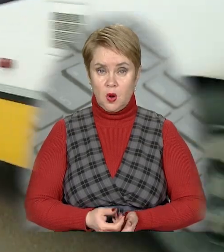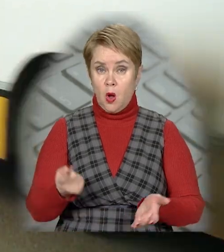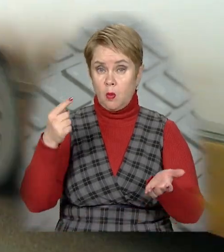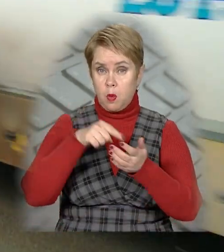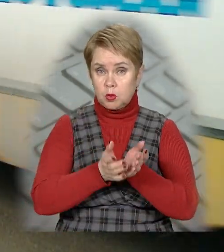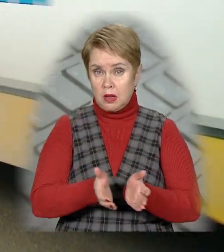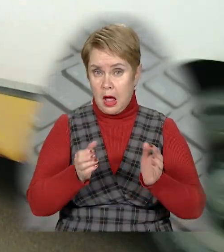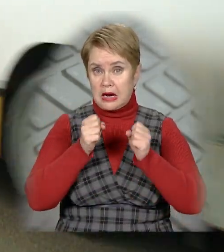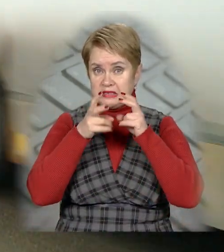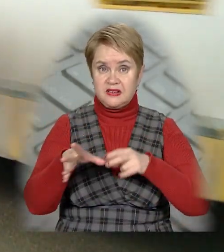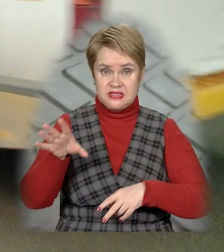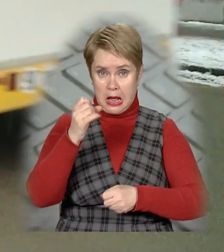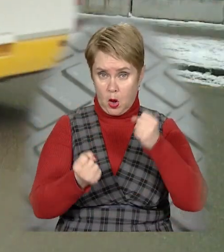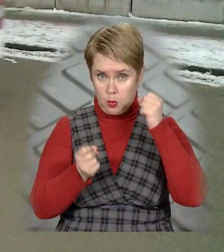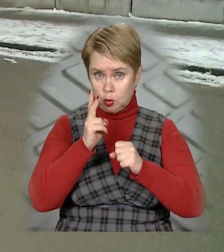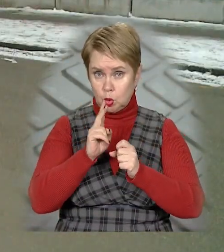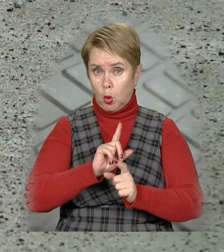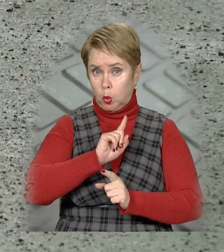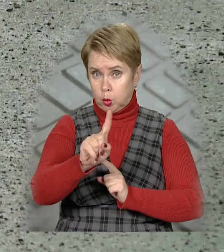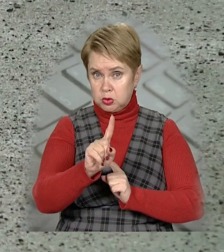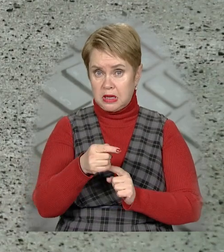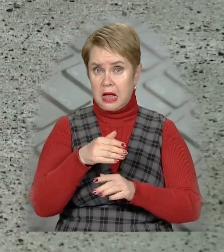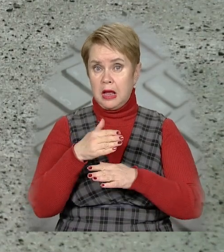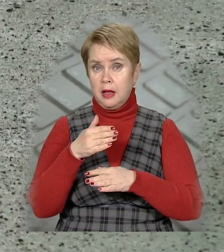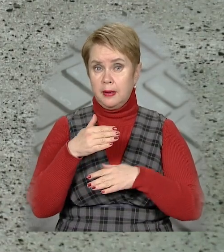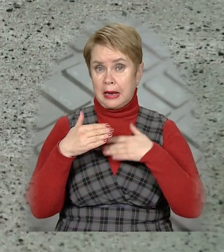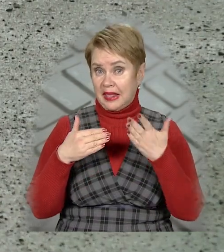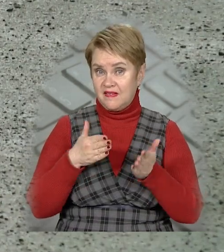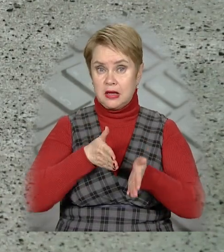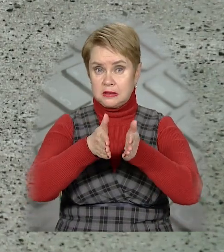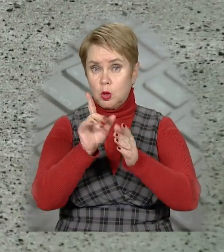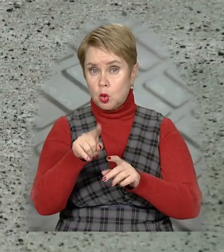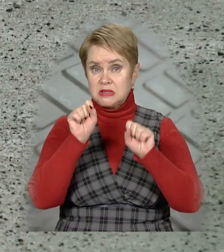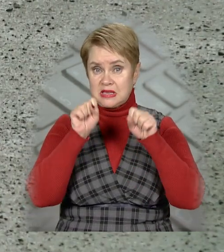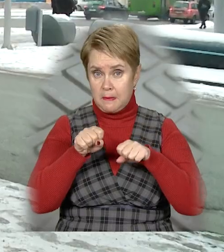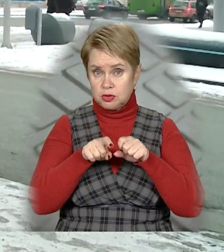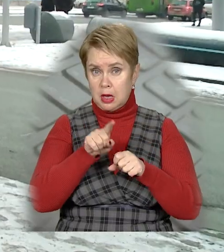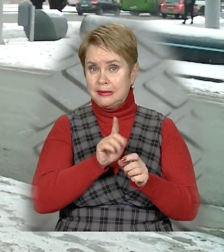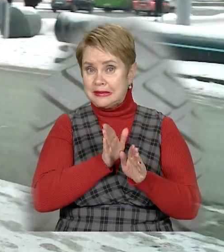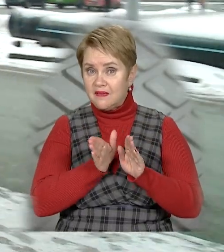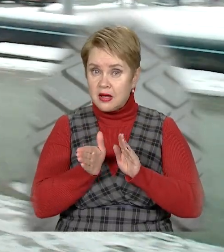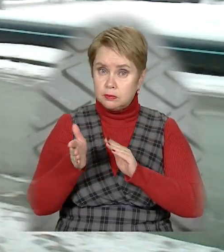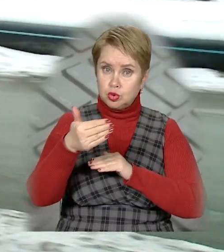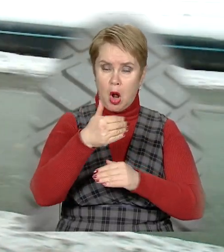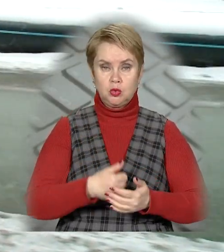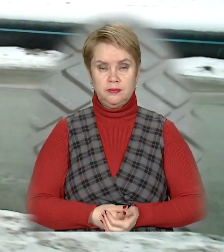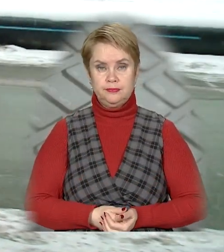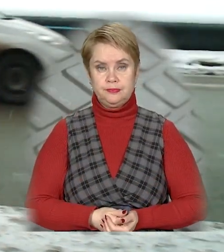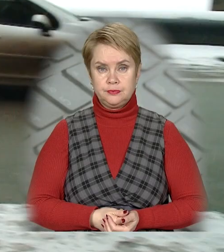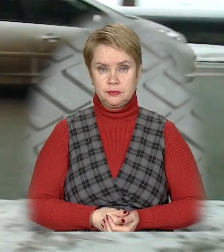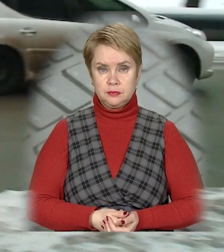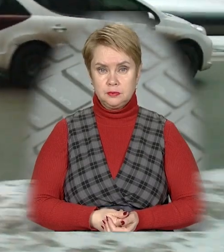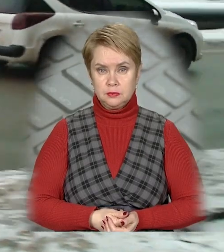Потрапити у яму ризикують усі кермувальники, хто рухаються в крайній лівій смузі. Інші ж, за можливості, ювелірно об'їжджають.